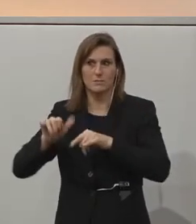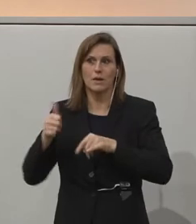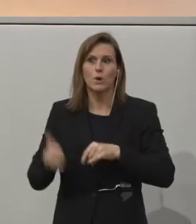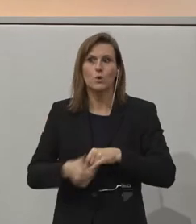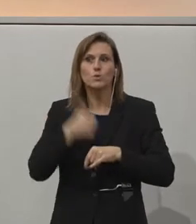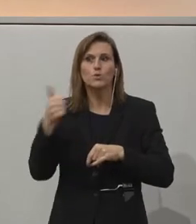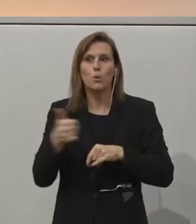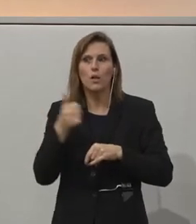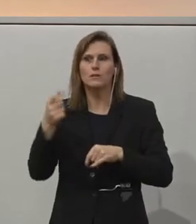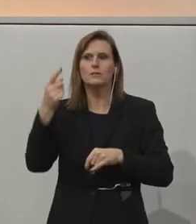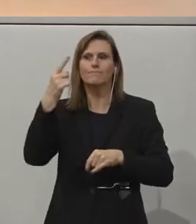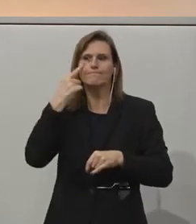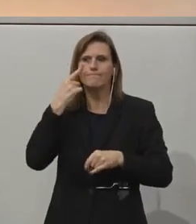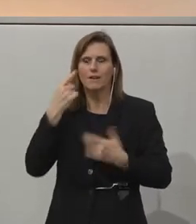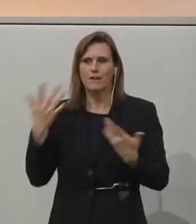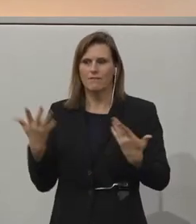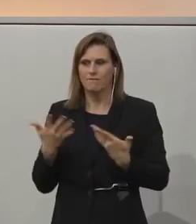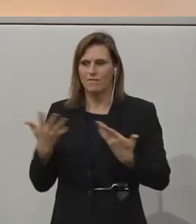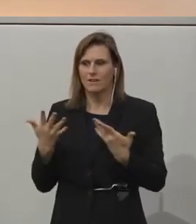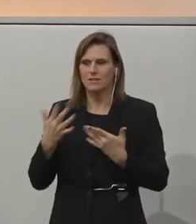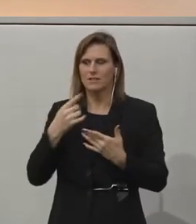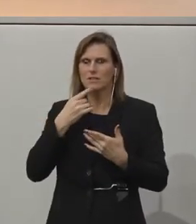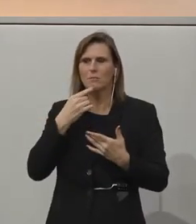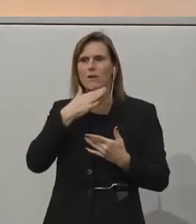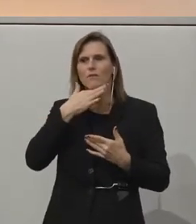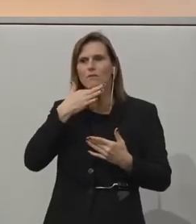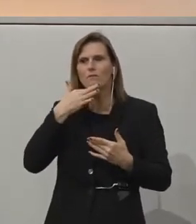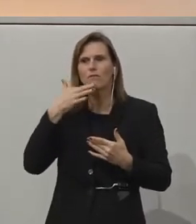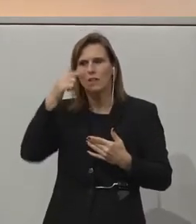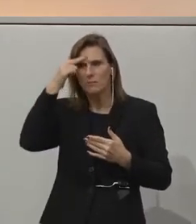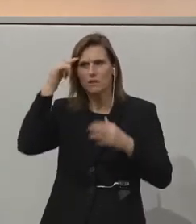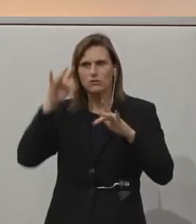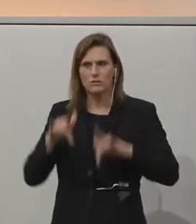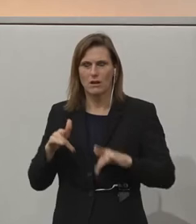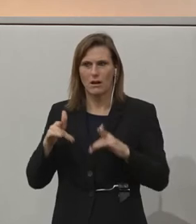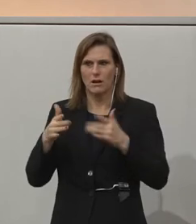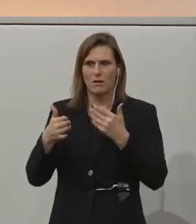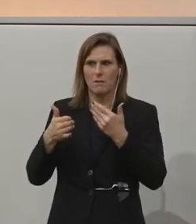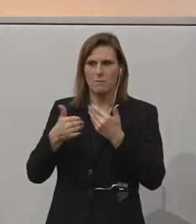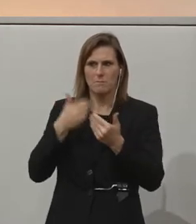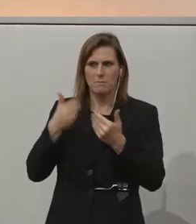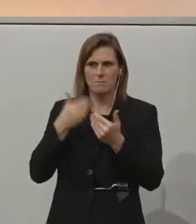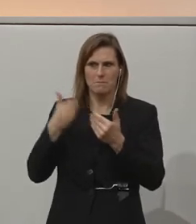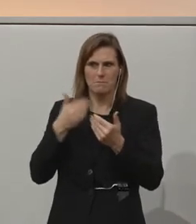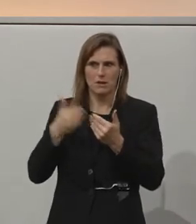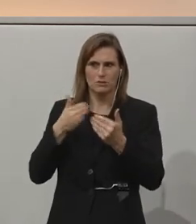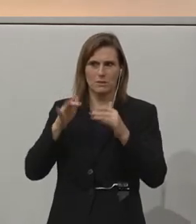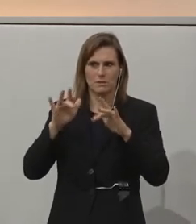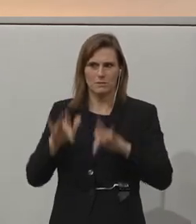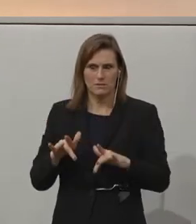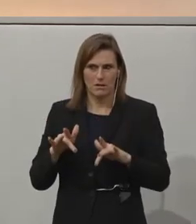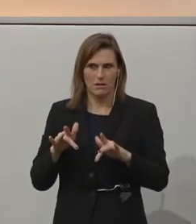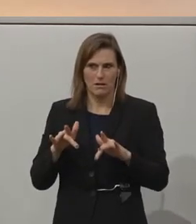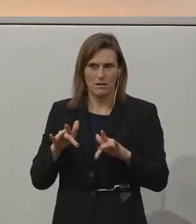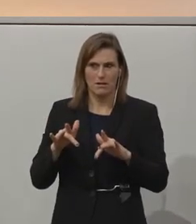is pinch such a great feature? Because it allows people who've got visual difficulty to just pinch and make